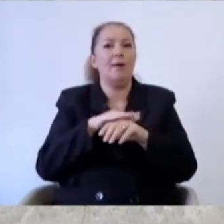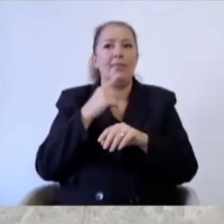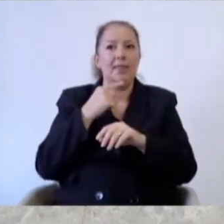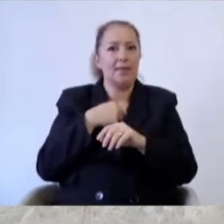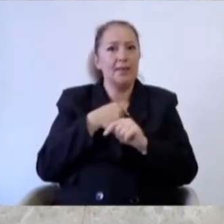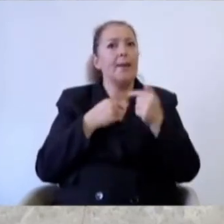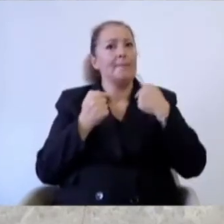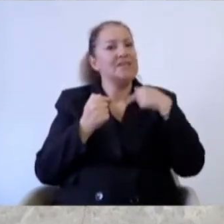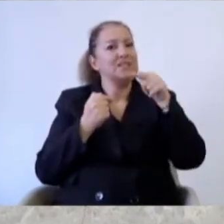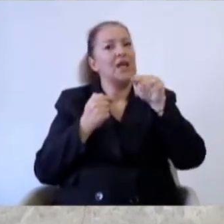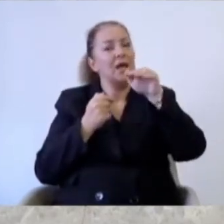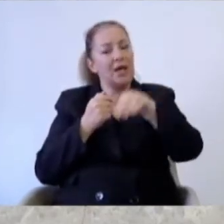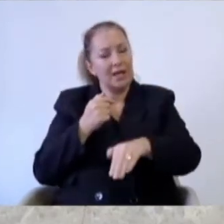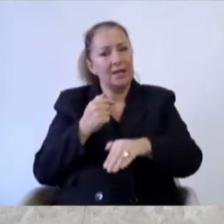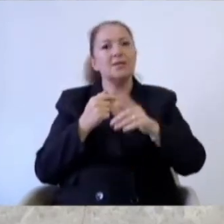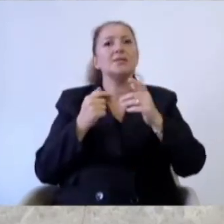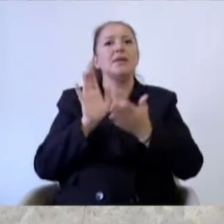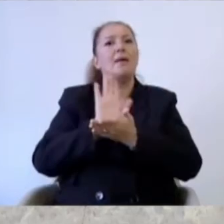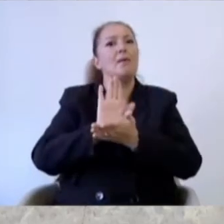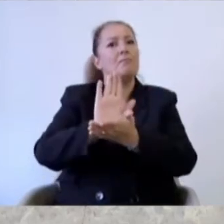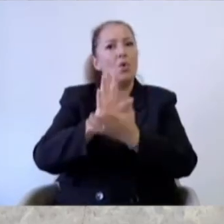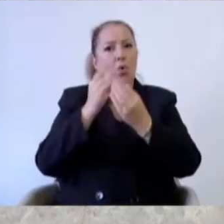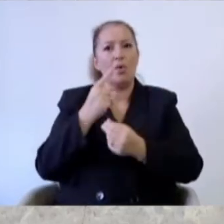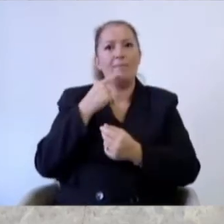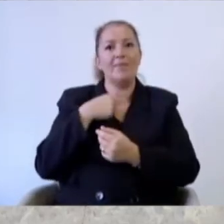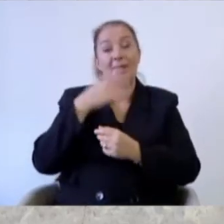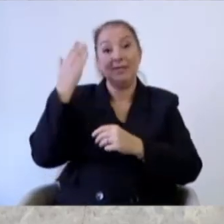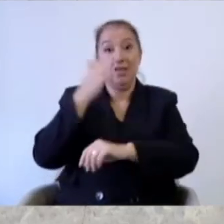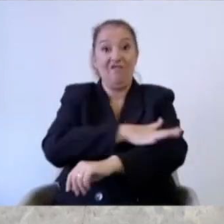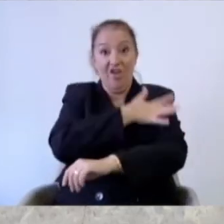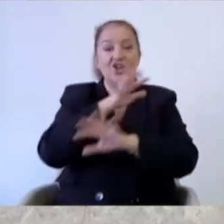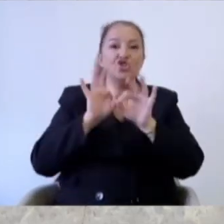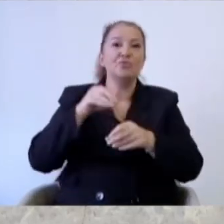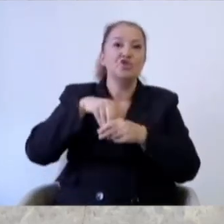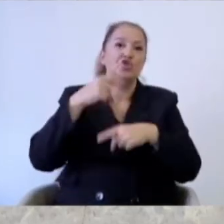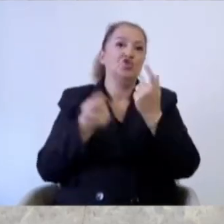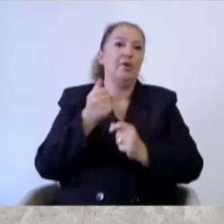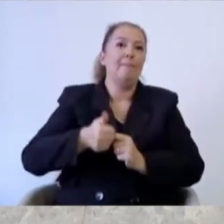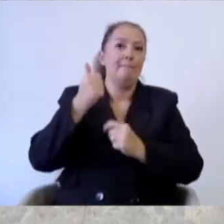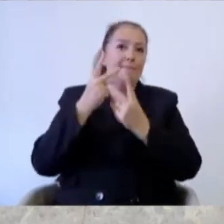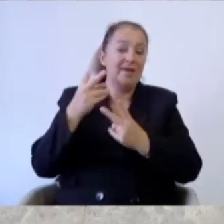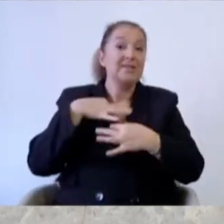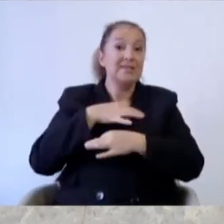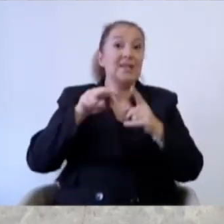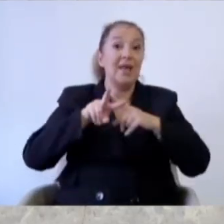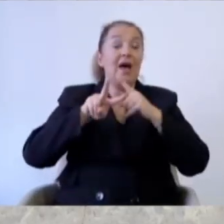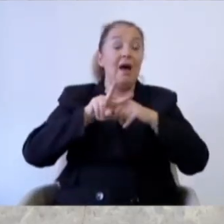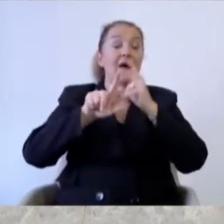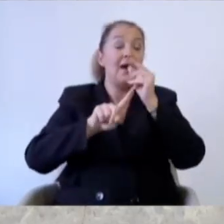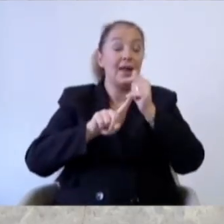sana geliriz orada plaketimizi veririz. O zaman valiydi şimdi İçişleri Bakanı Sayın Ali